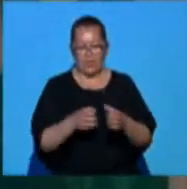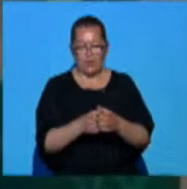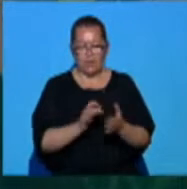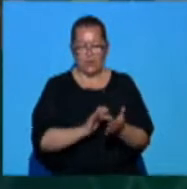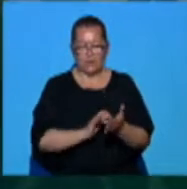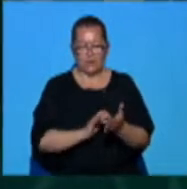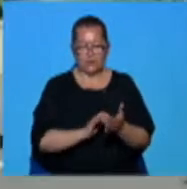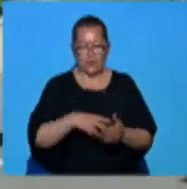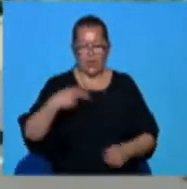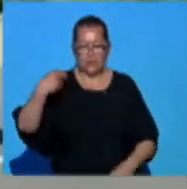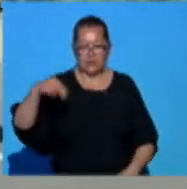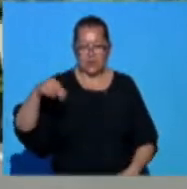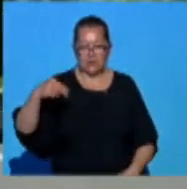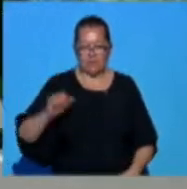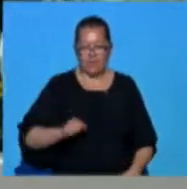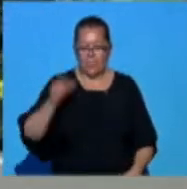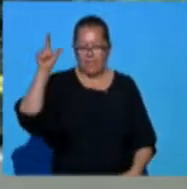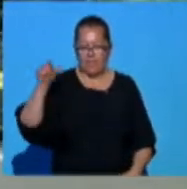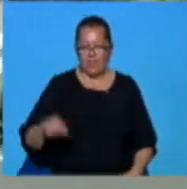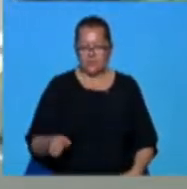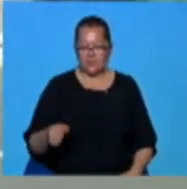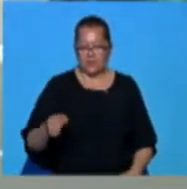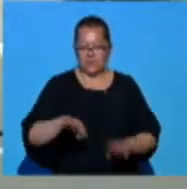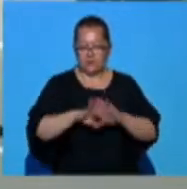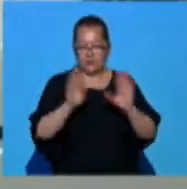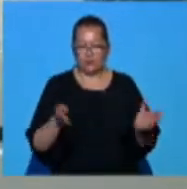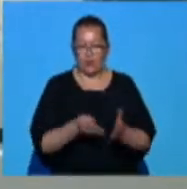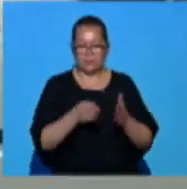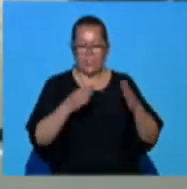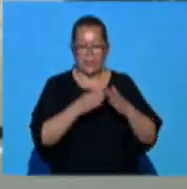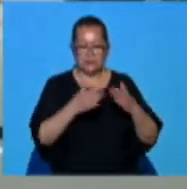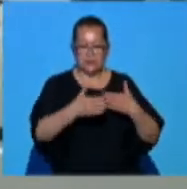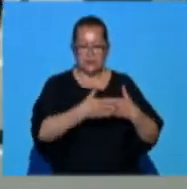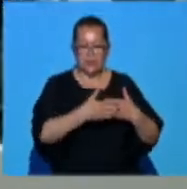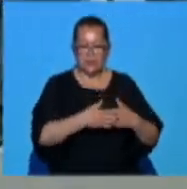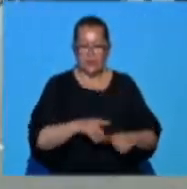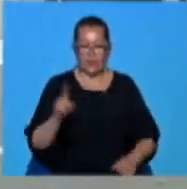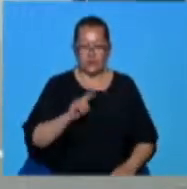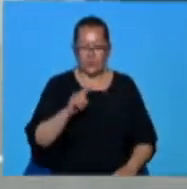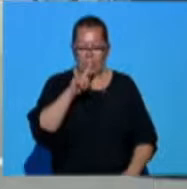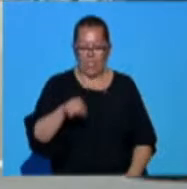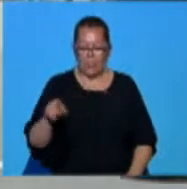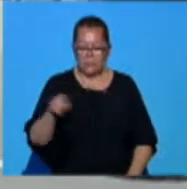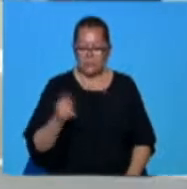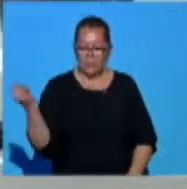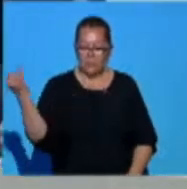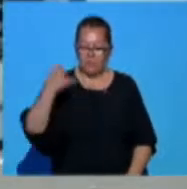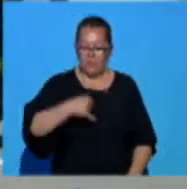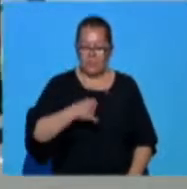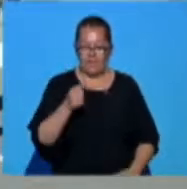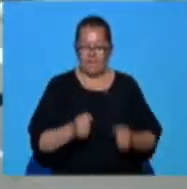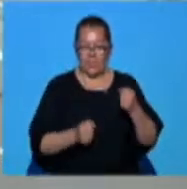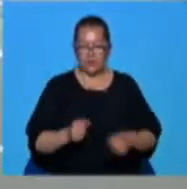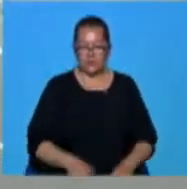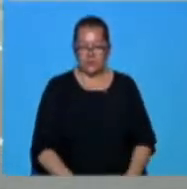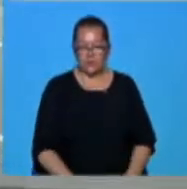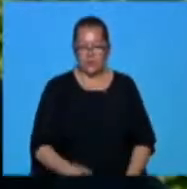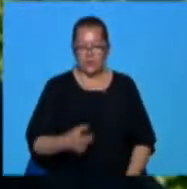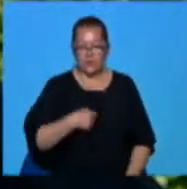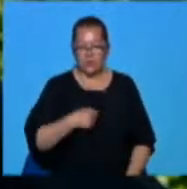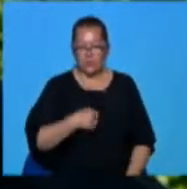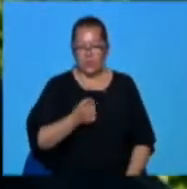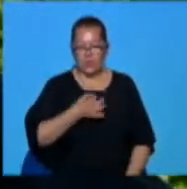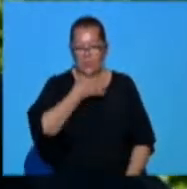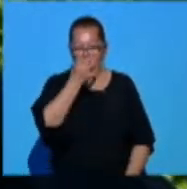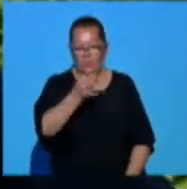intervenție au evacuat populația din toate imobilele aflate în apropiere și au interzis accesul mașinilor și trecătorilor. Nici nu putem vorbi, dar trebuie să ne putem